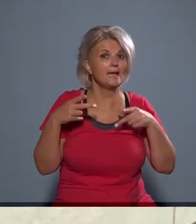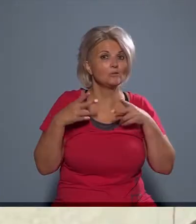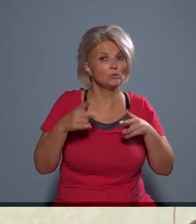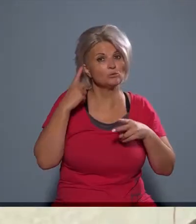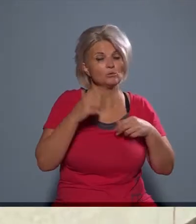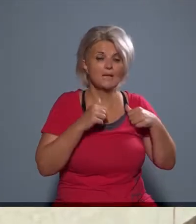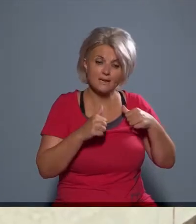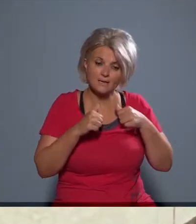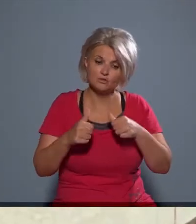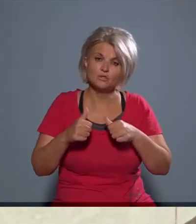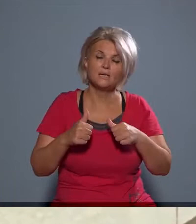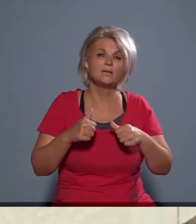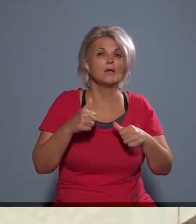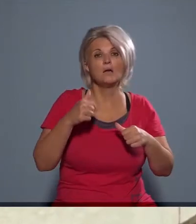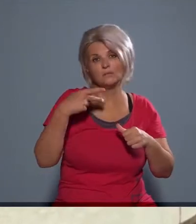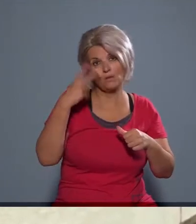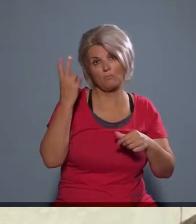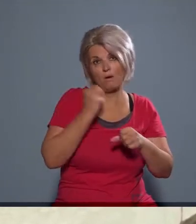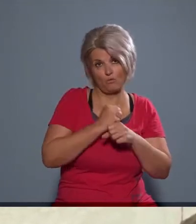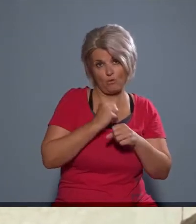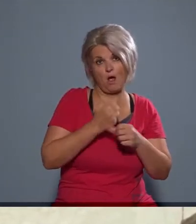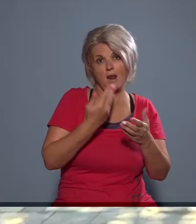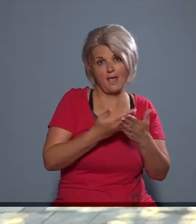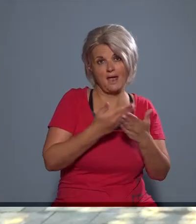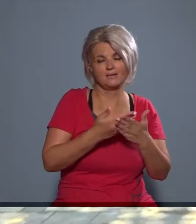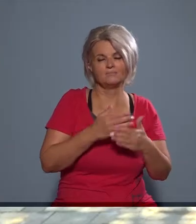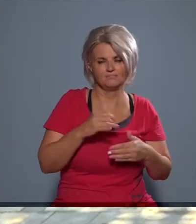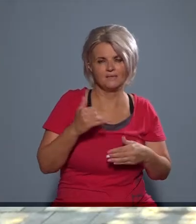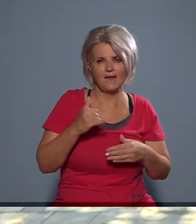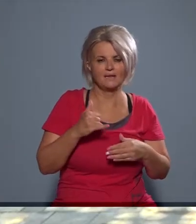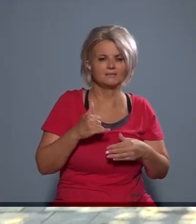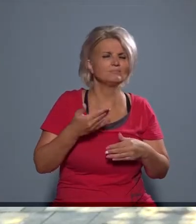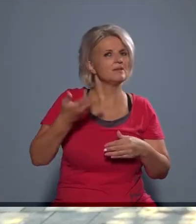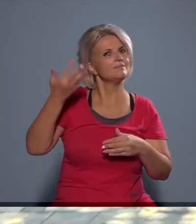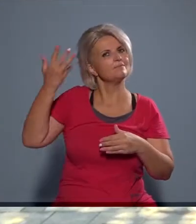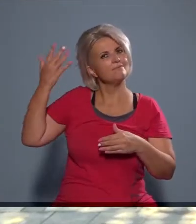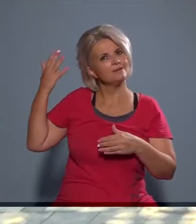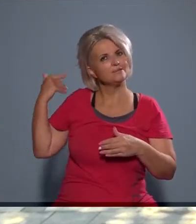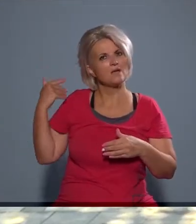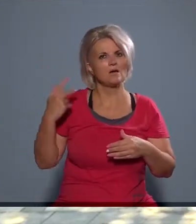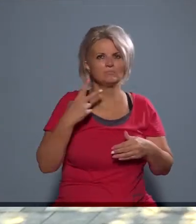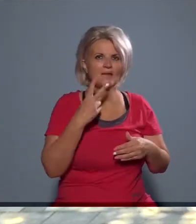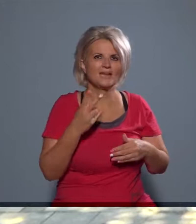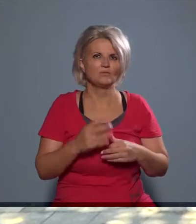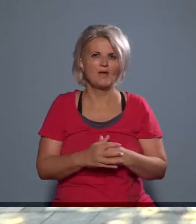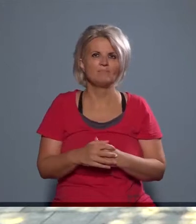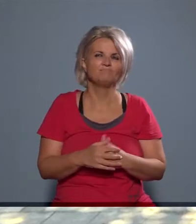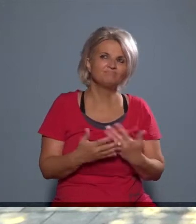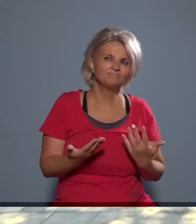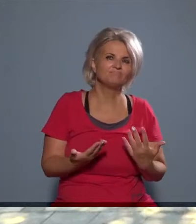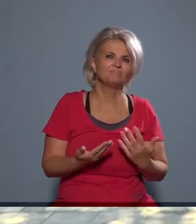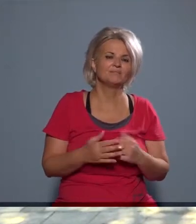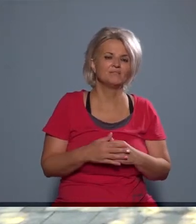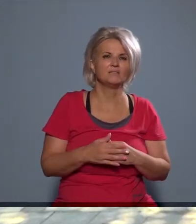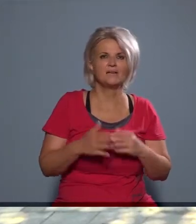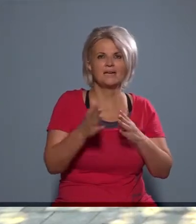életutat végigkísérő hivatásra tud válni? A hivatástudat, tehát így visszatekintve, az mindenképpen meg volt